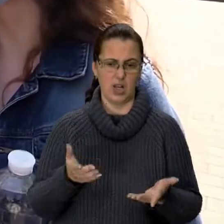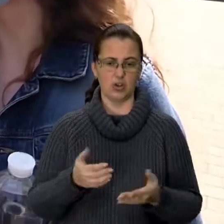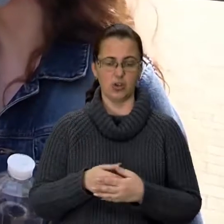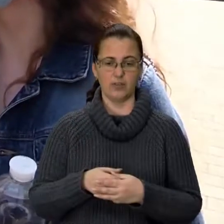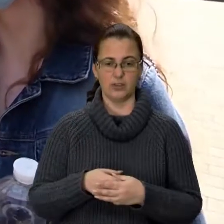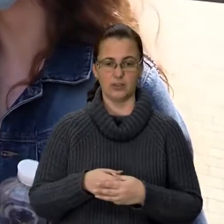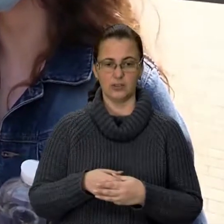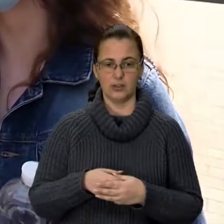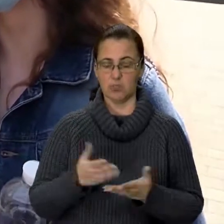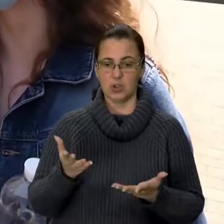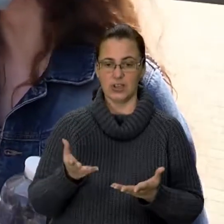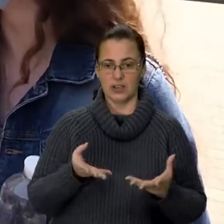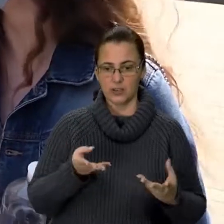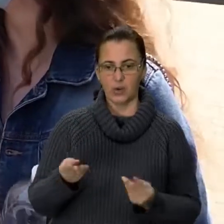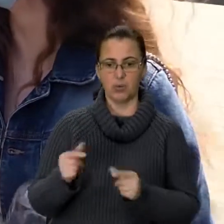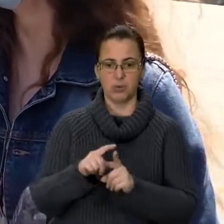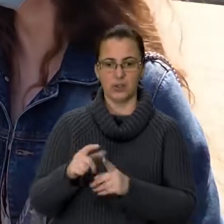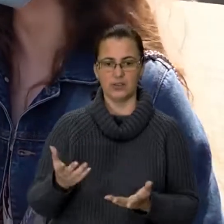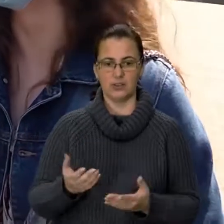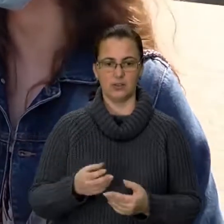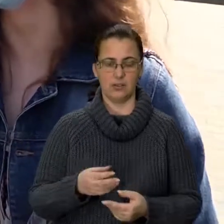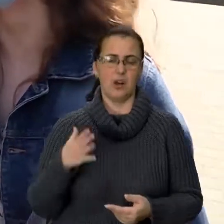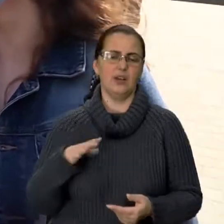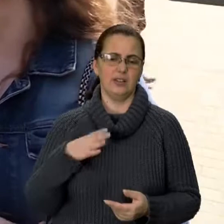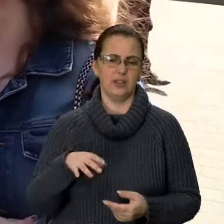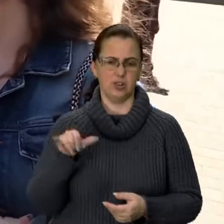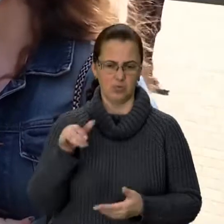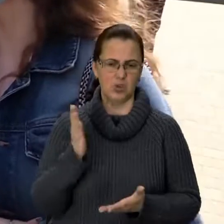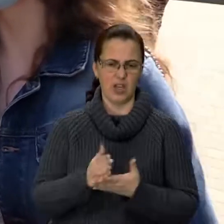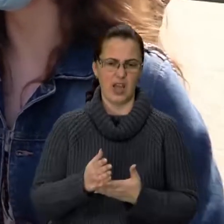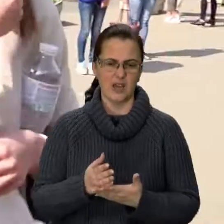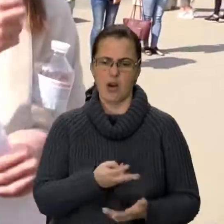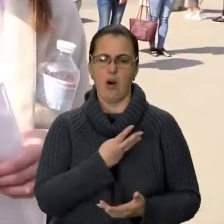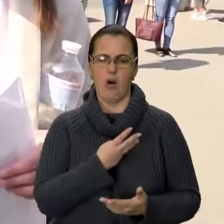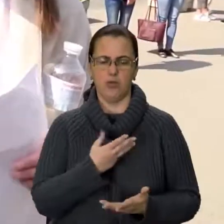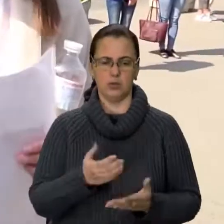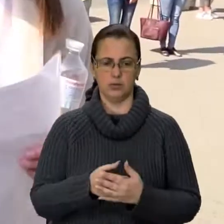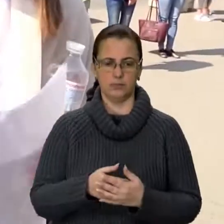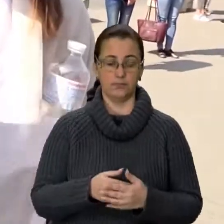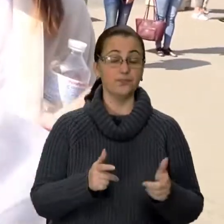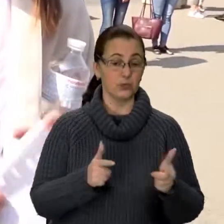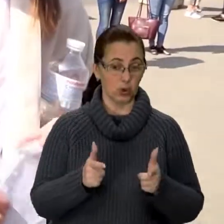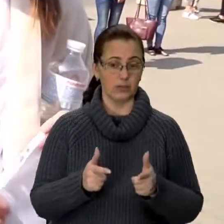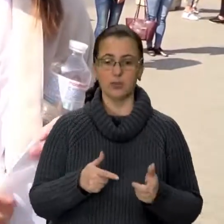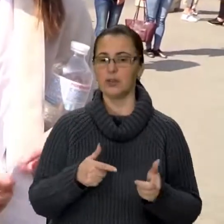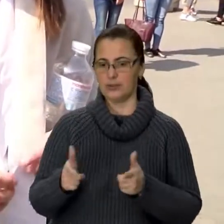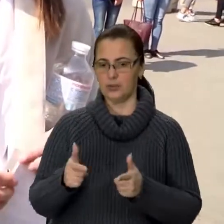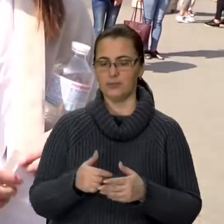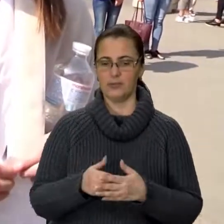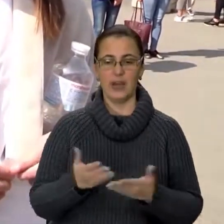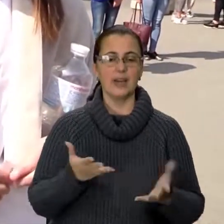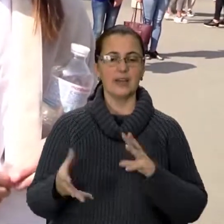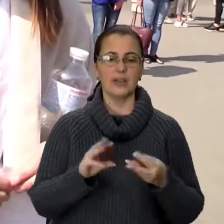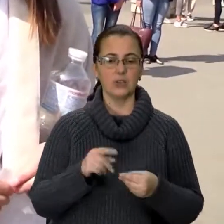Чи можеш якісь кажти, мотиваційні слова? Та на що не йде, мотивація аж зашкалює. Готові? Так. На який результат